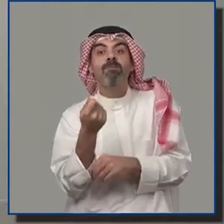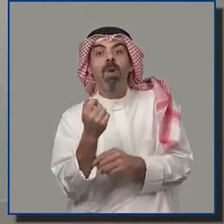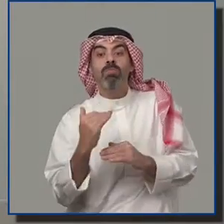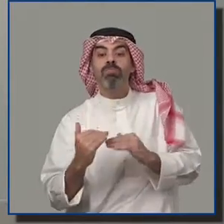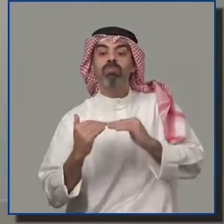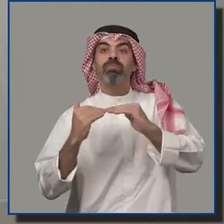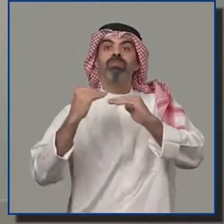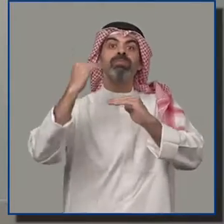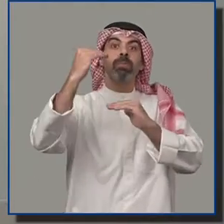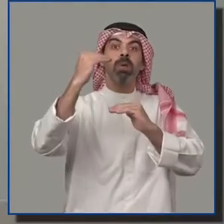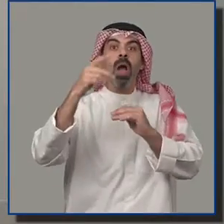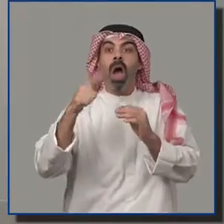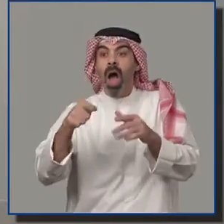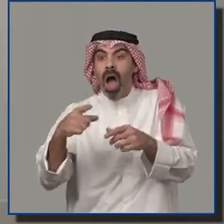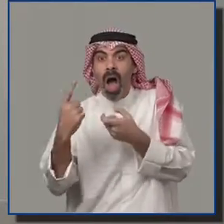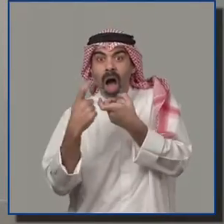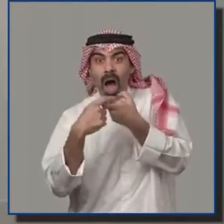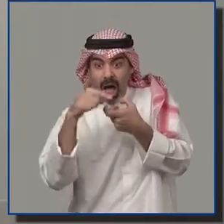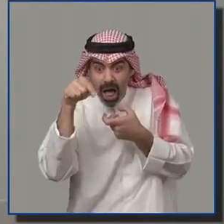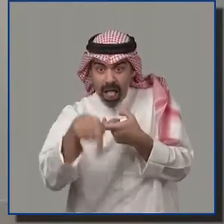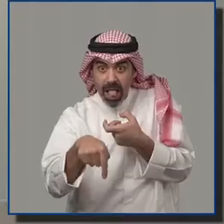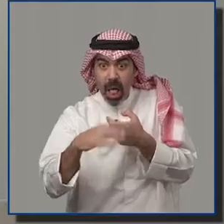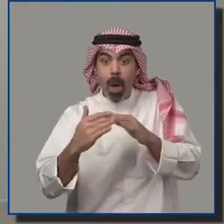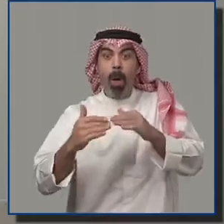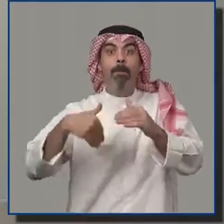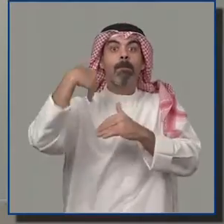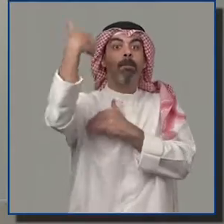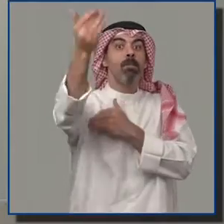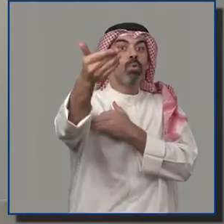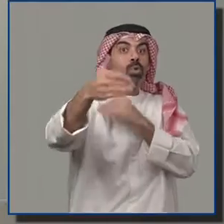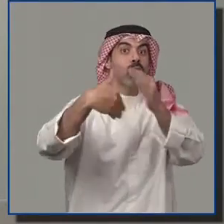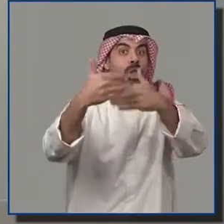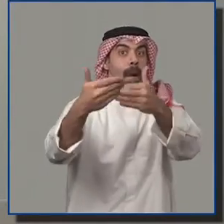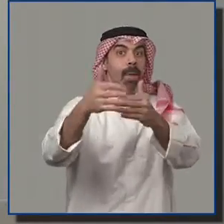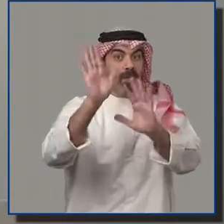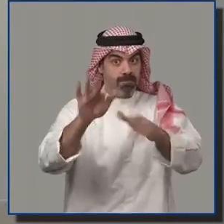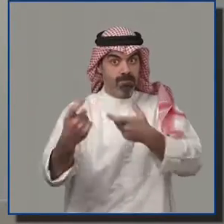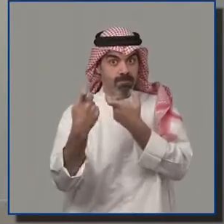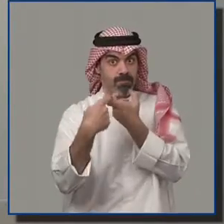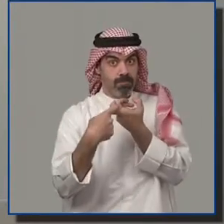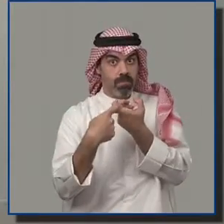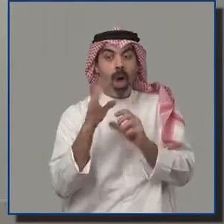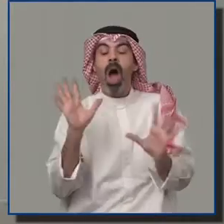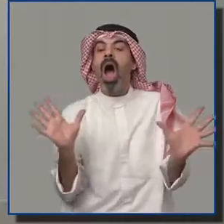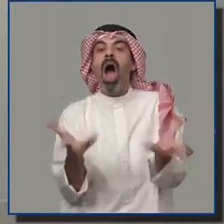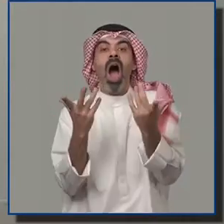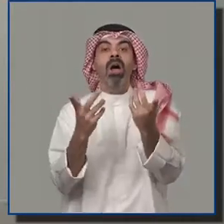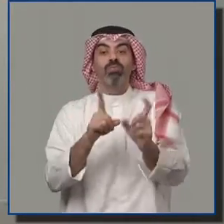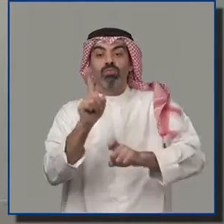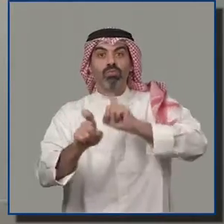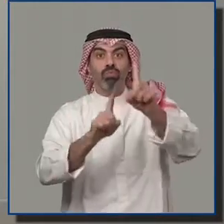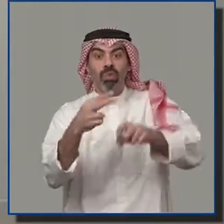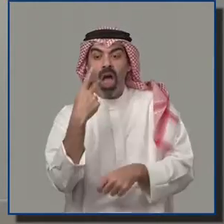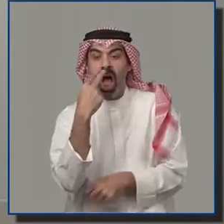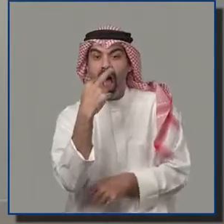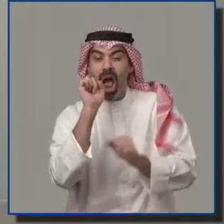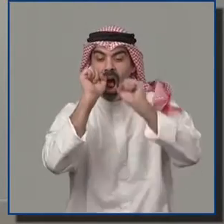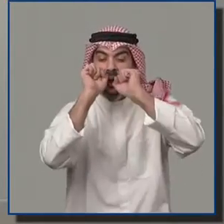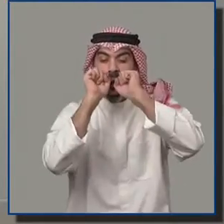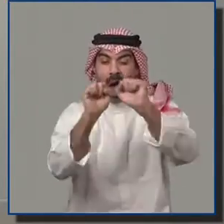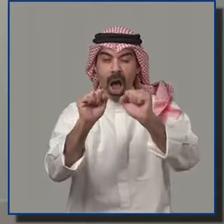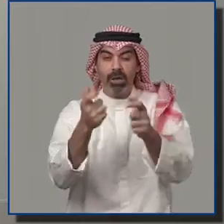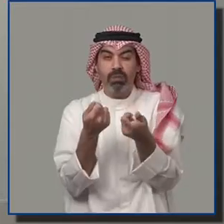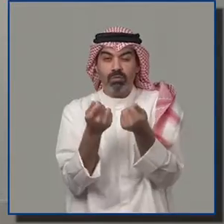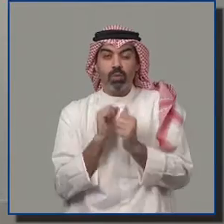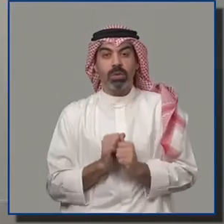لجميع عملاءه الحاليين أو العمل المحتملين كذلك يتم تقديم المشورة لمساعدتهم في اتخاذ